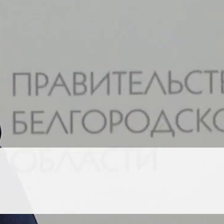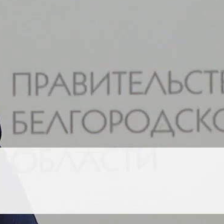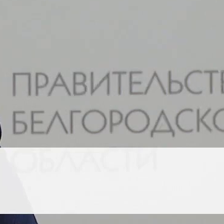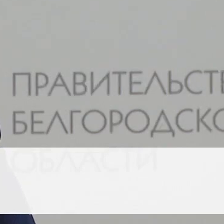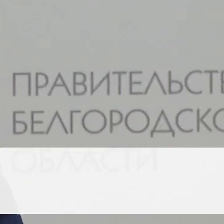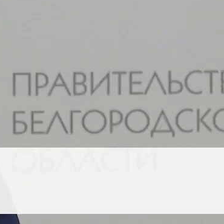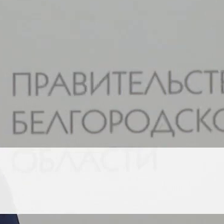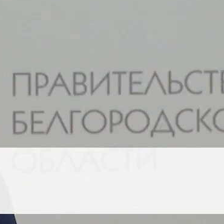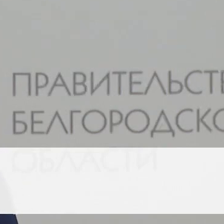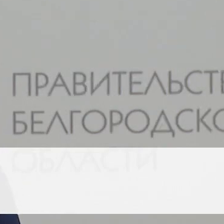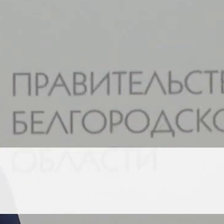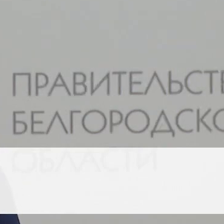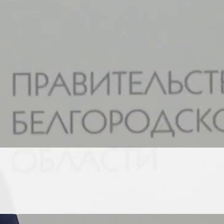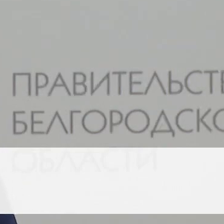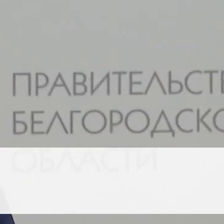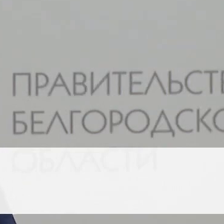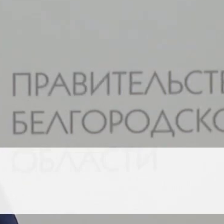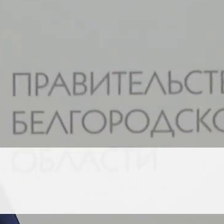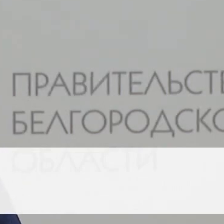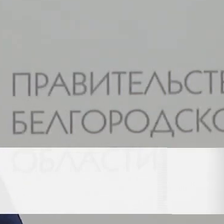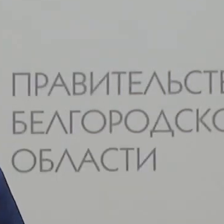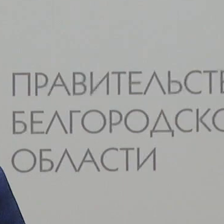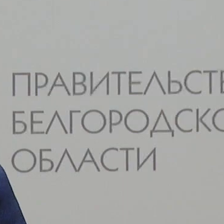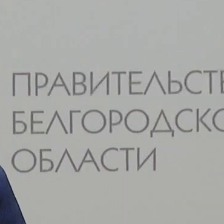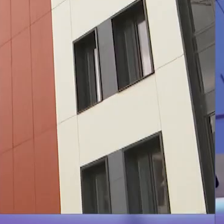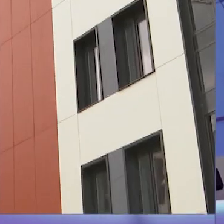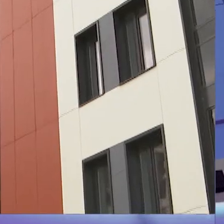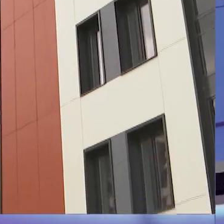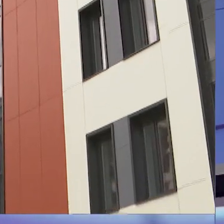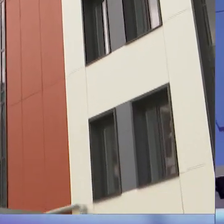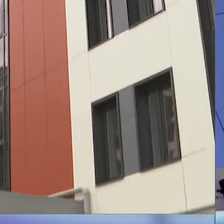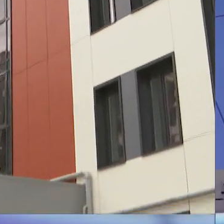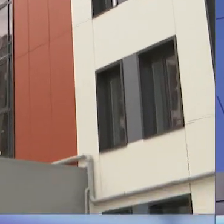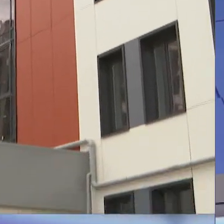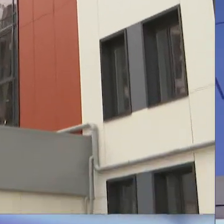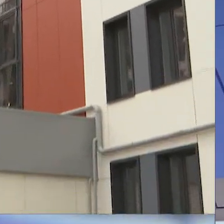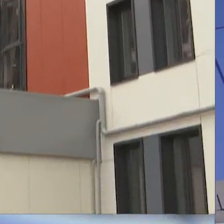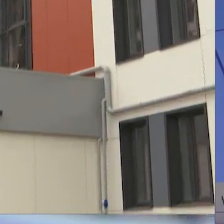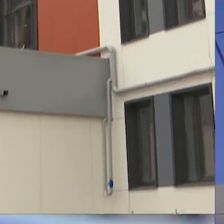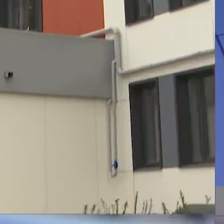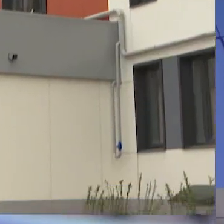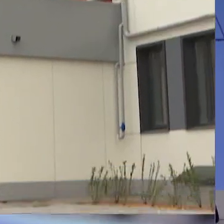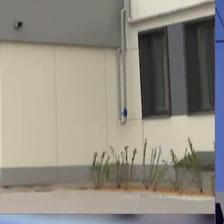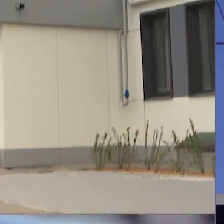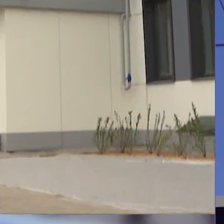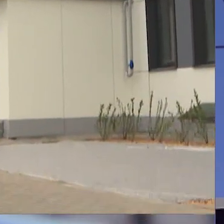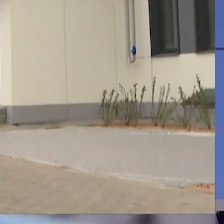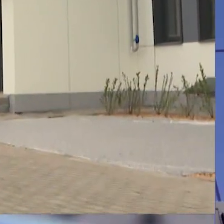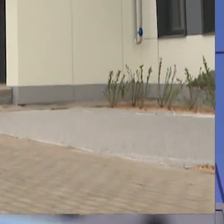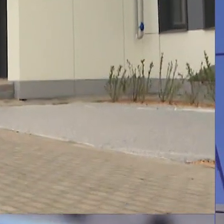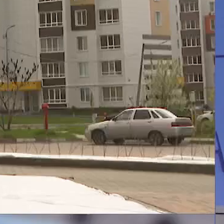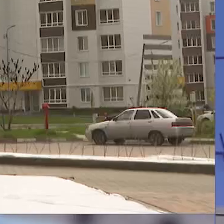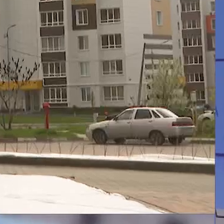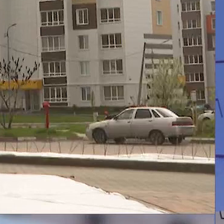люди уже получили в виде нового жилья. Просто дополнительно у них еще появляется право получить безвозмездное опять пользование на